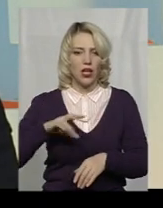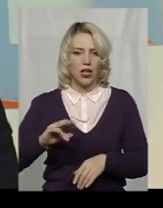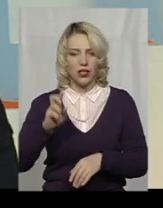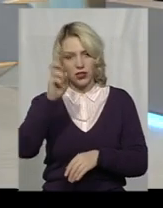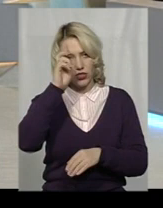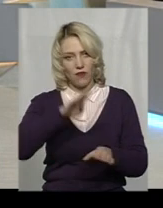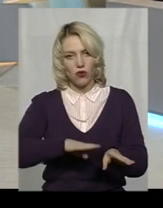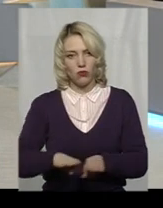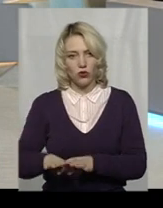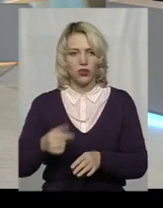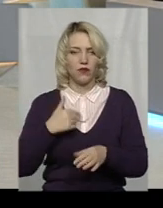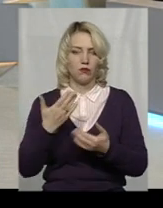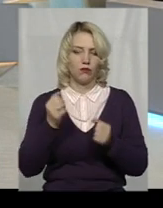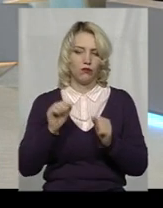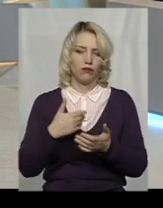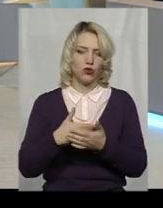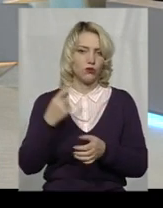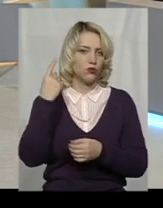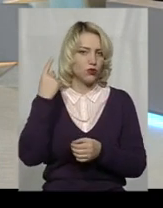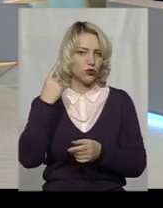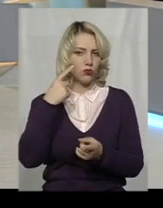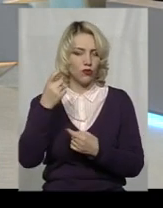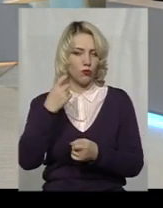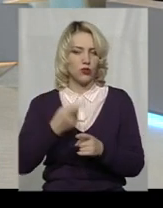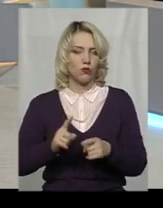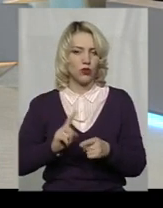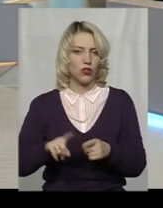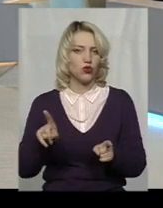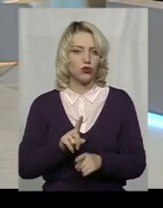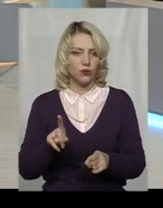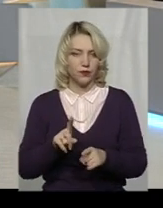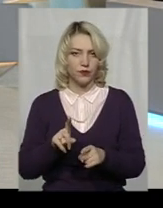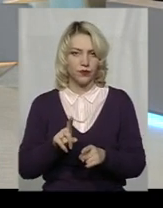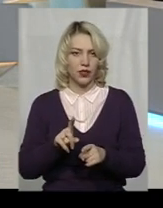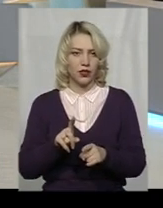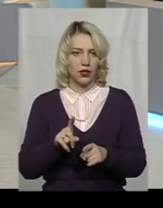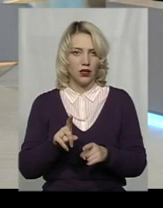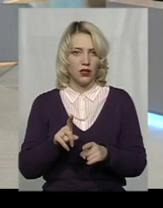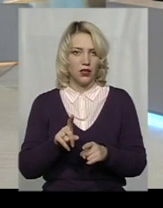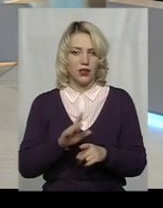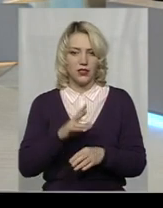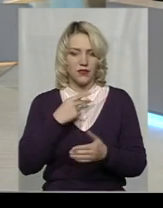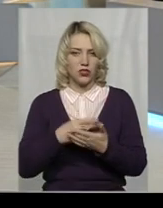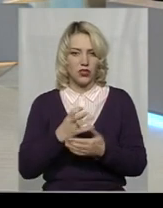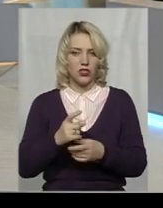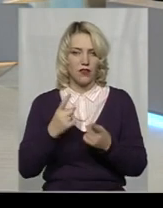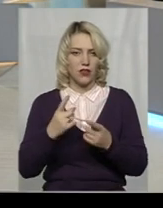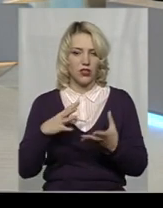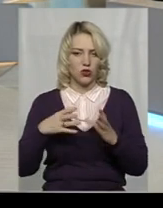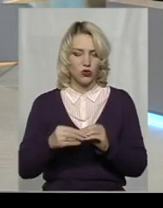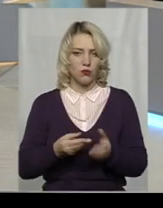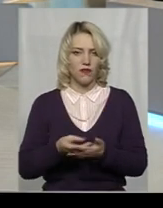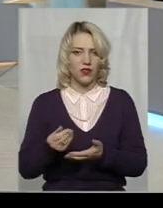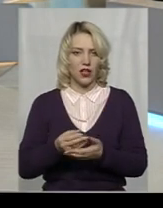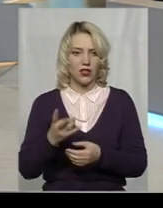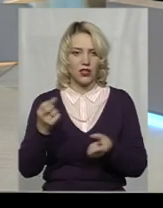на державному рівні ми, допустимо, можемо чути інформацію про те, що, незважаючи на великі суми видатків,